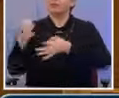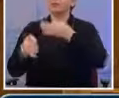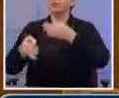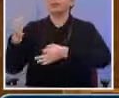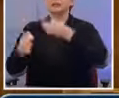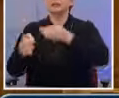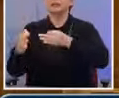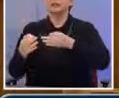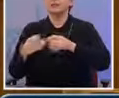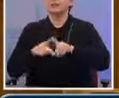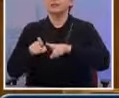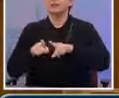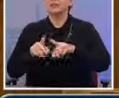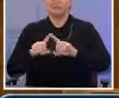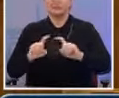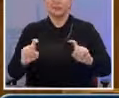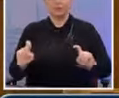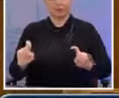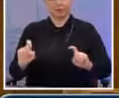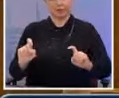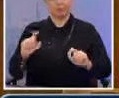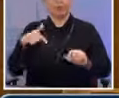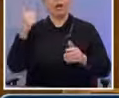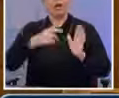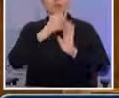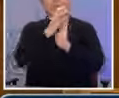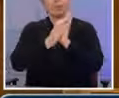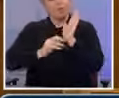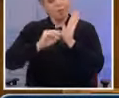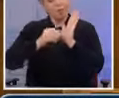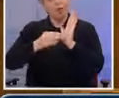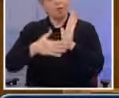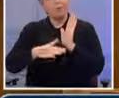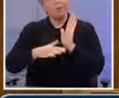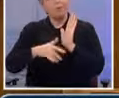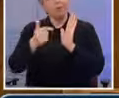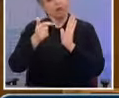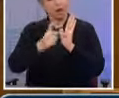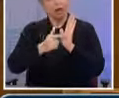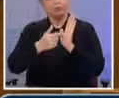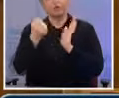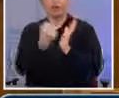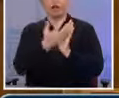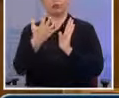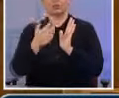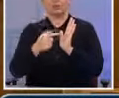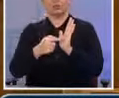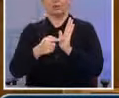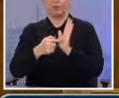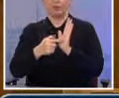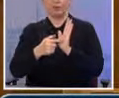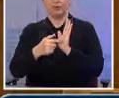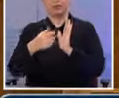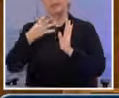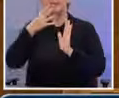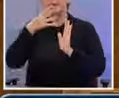κλείσιμο της τελευταίας αξιολόγησης του Μνημονίου. Κατά συνέπεια, οι διαβουλεύσεις είναι